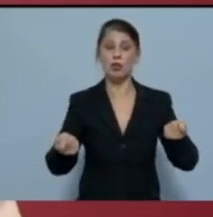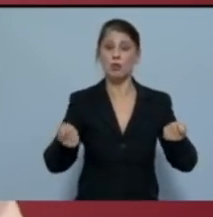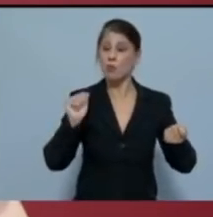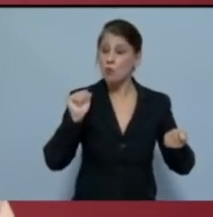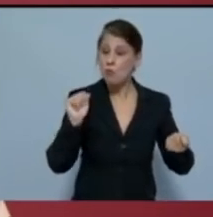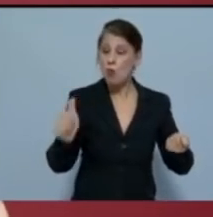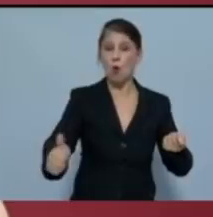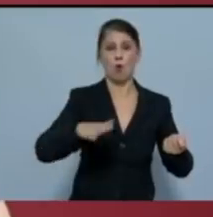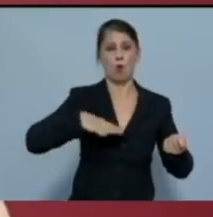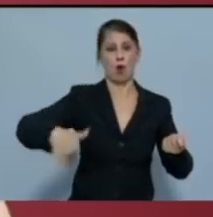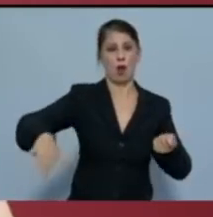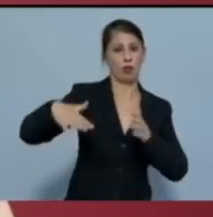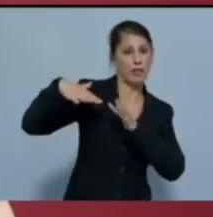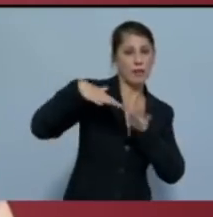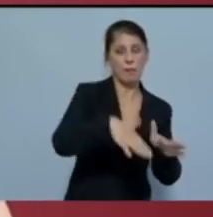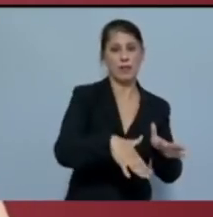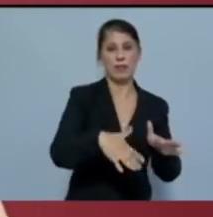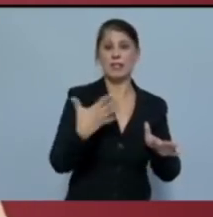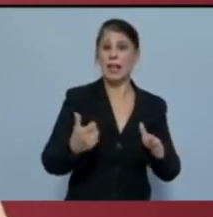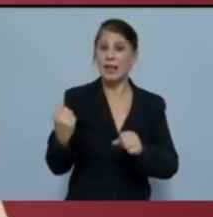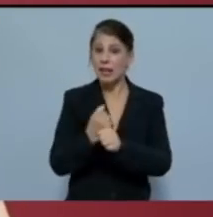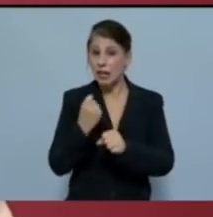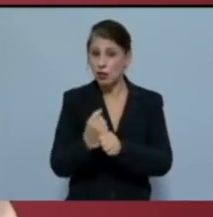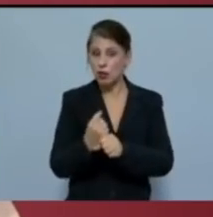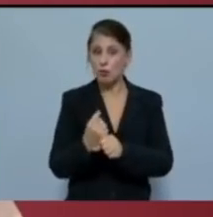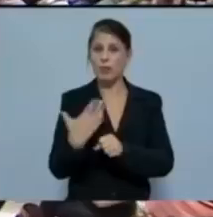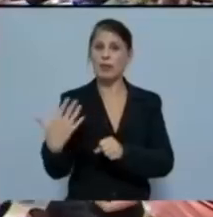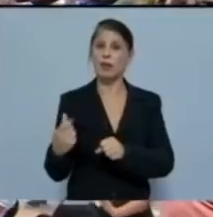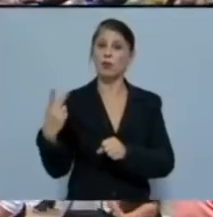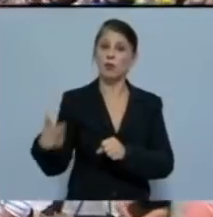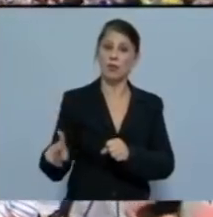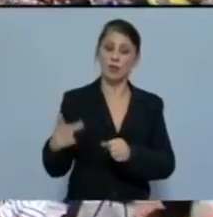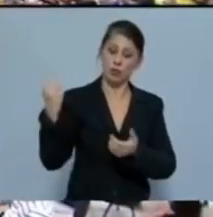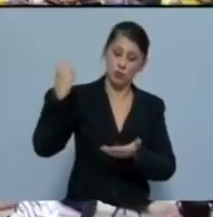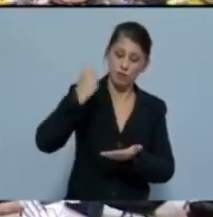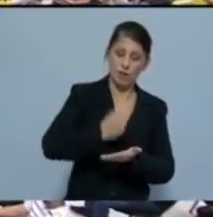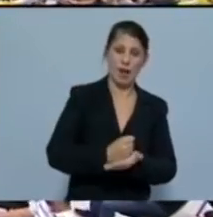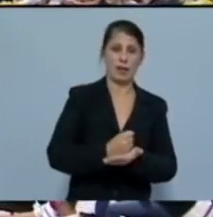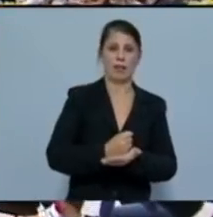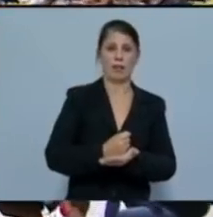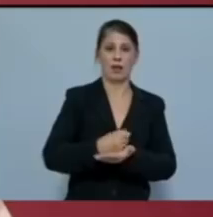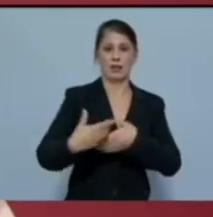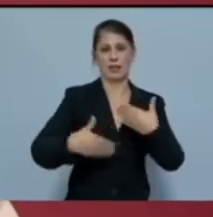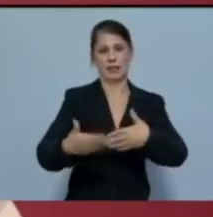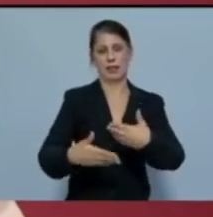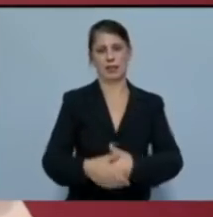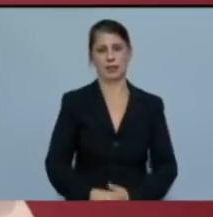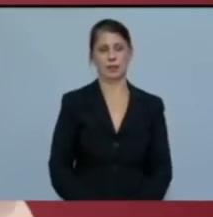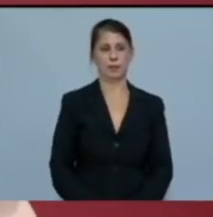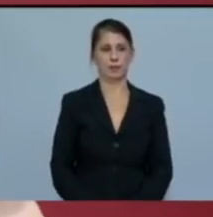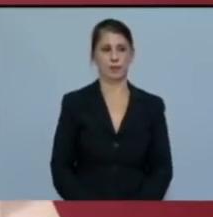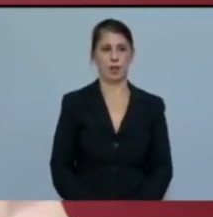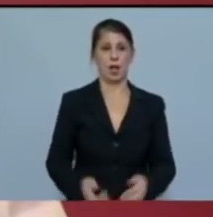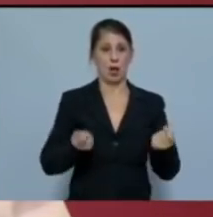λαός την αντεπίθεσή του. Να βάλουν οι εργαζόμενοι τη δική τους φραγίδα στις εξελίξεις. Να